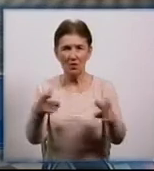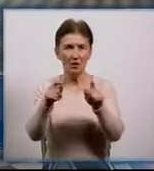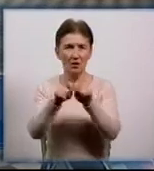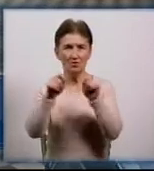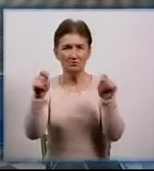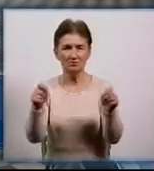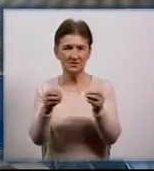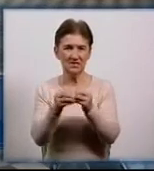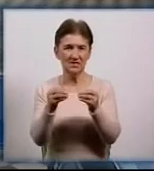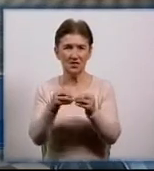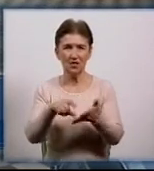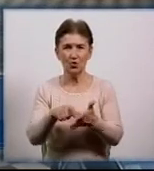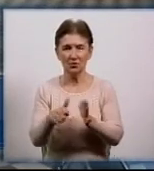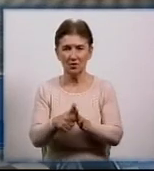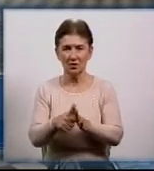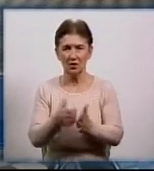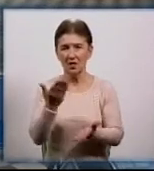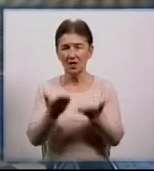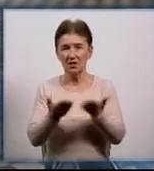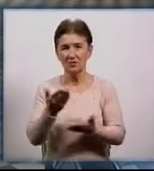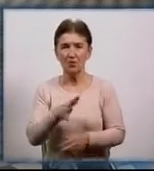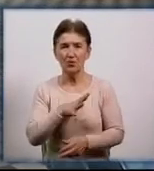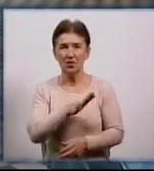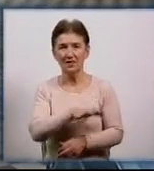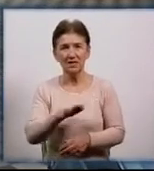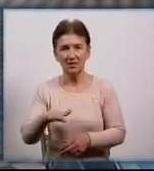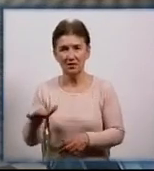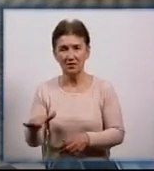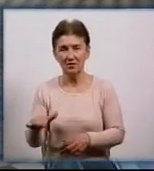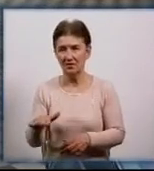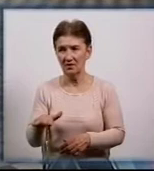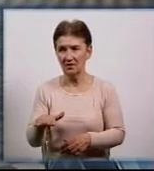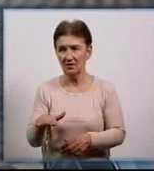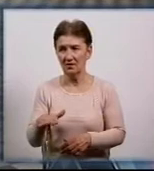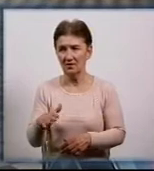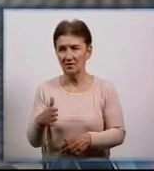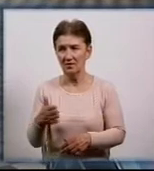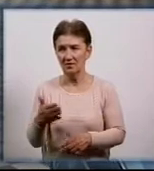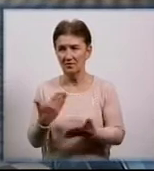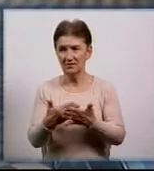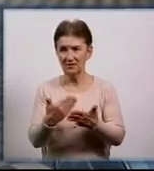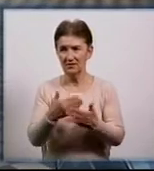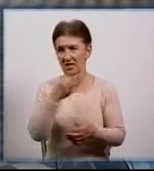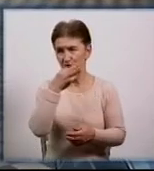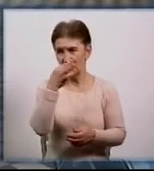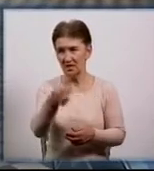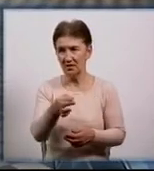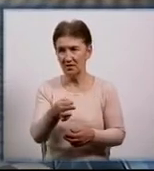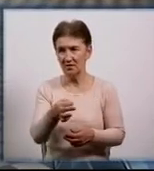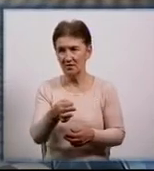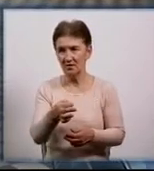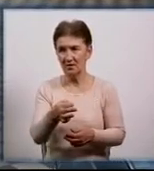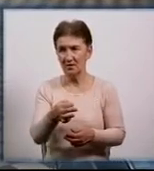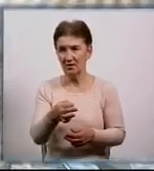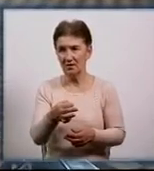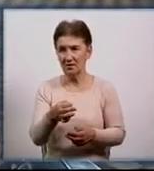клас. Якби були діти, якби були, скажімо так, відповідна